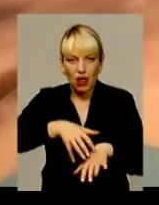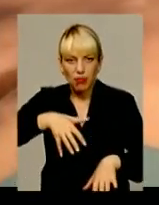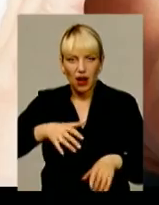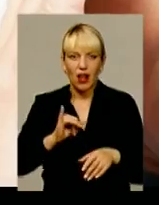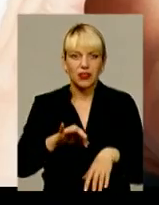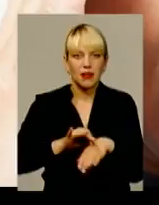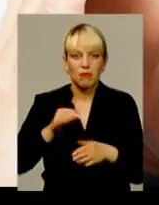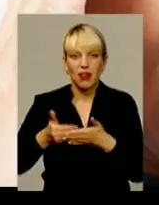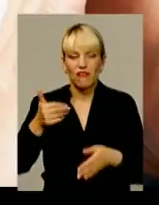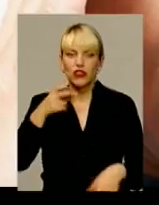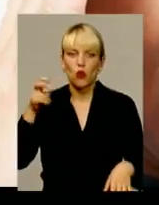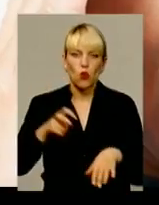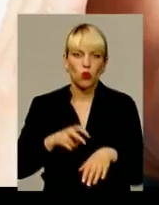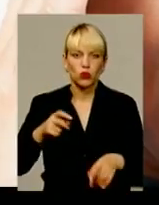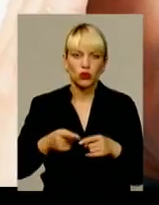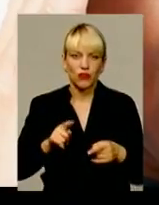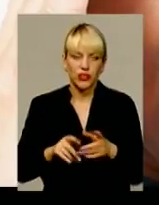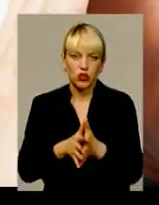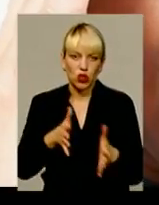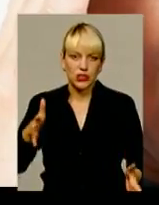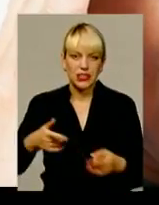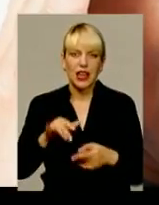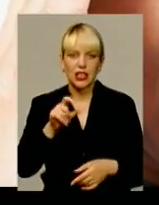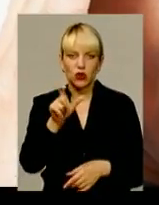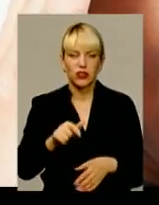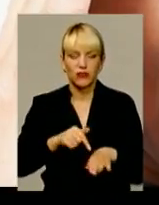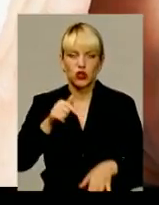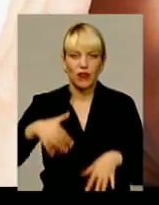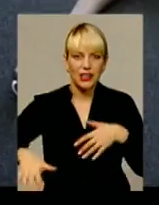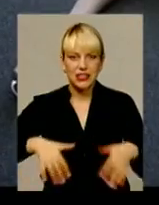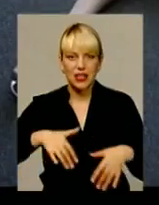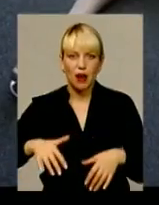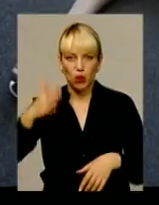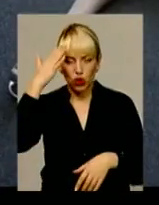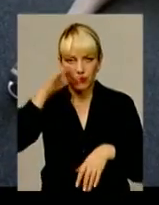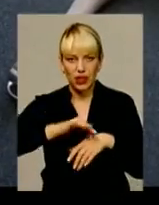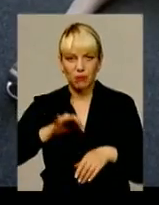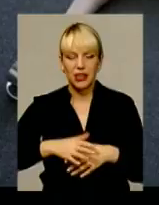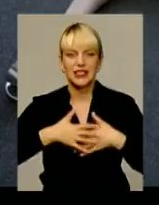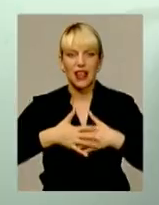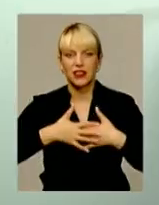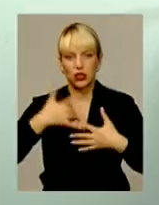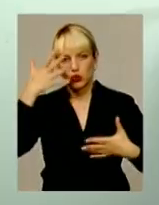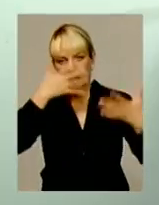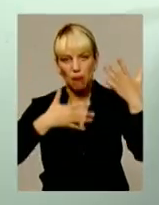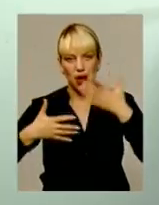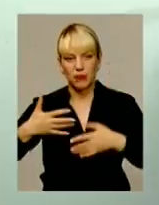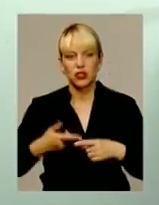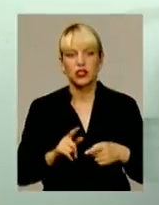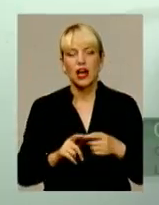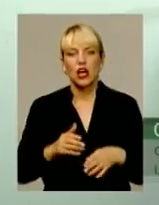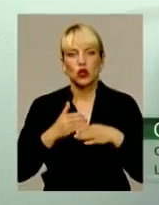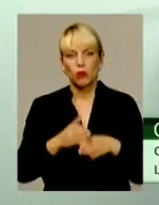а біль від укусу постійно зростає. Також людина відчуває слабкість, головний біль, задишку та запаморочення. Допоможіть